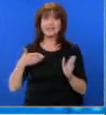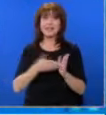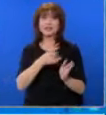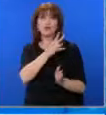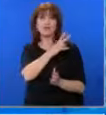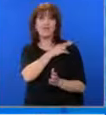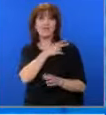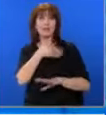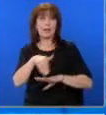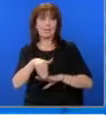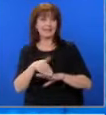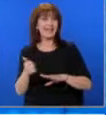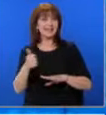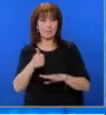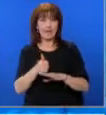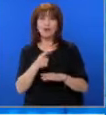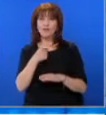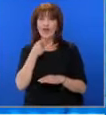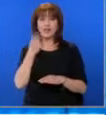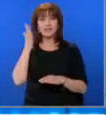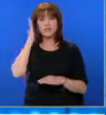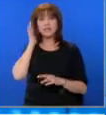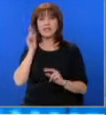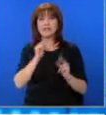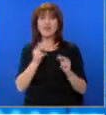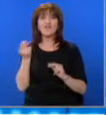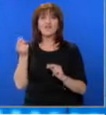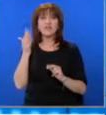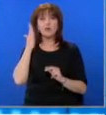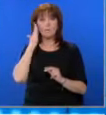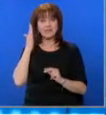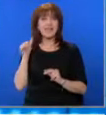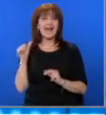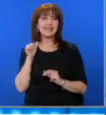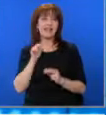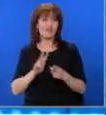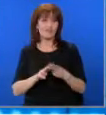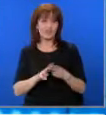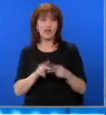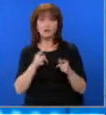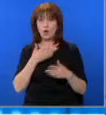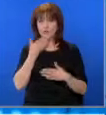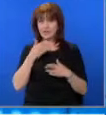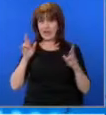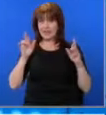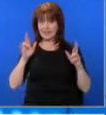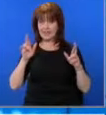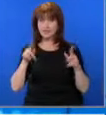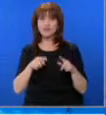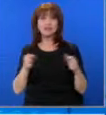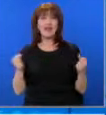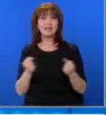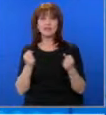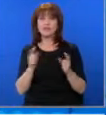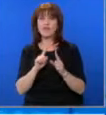агенция Митници и заместника й. Това заяви в Министерския събат финансовият министр в Оставка Сен Василев. Той изрази надежда, че акцията